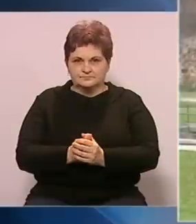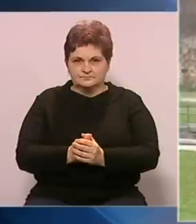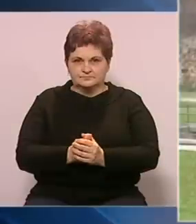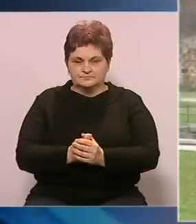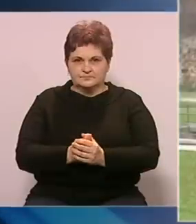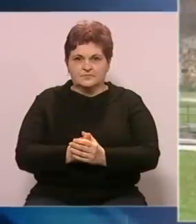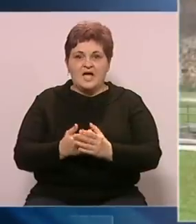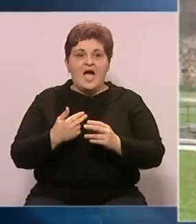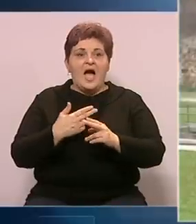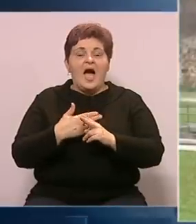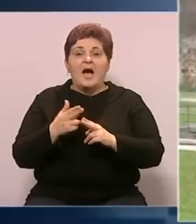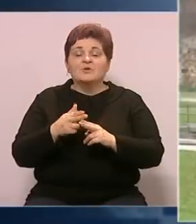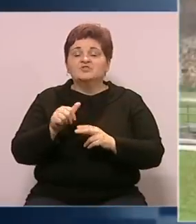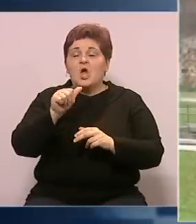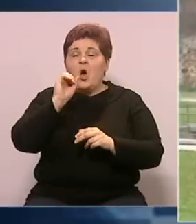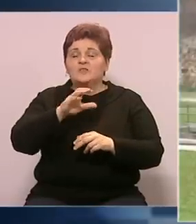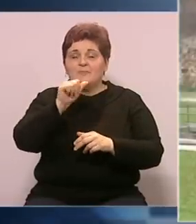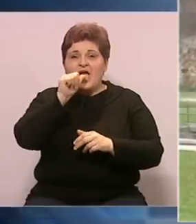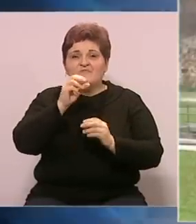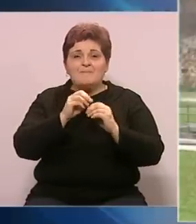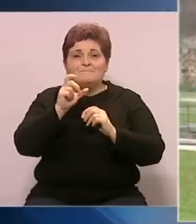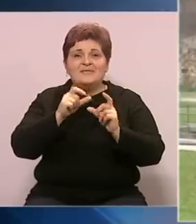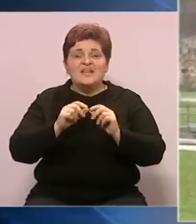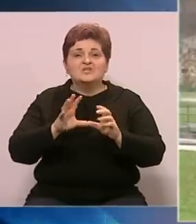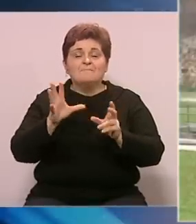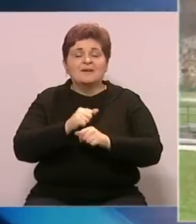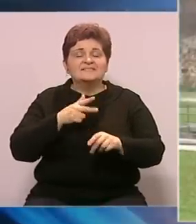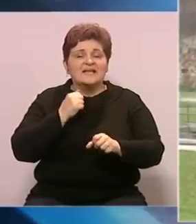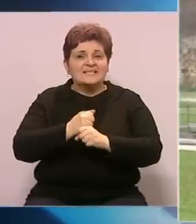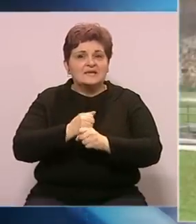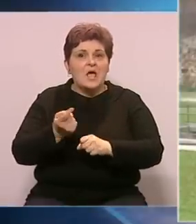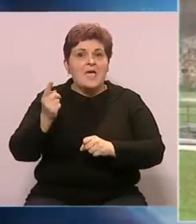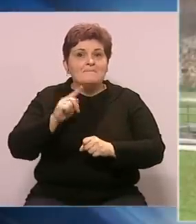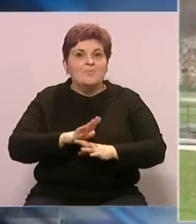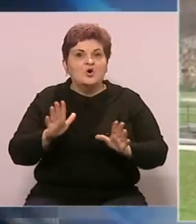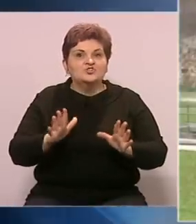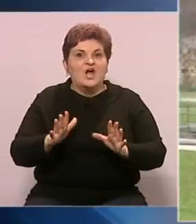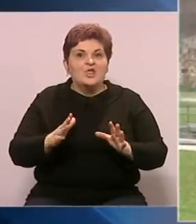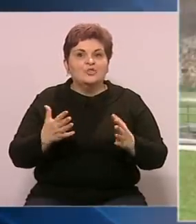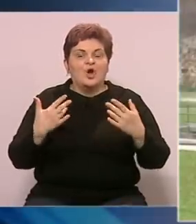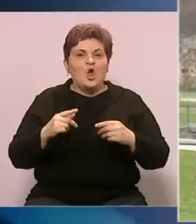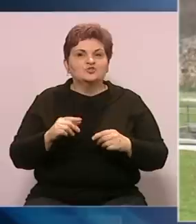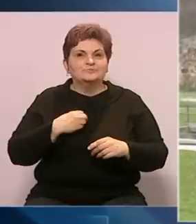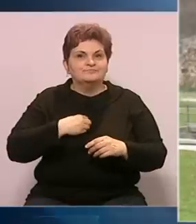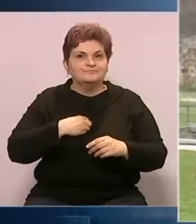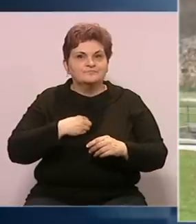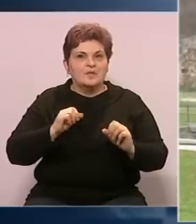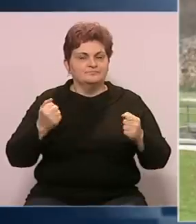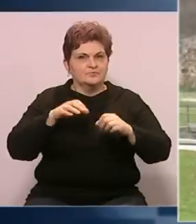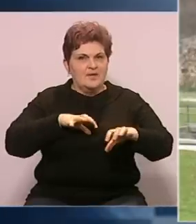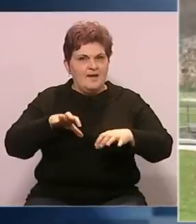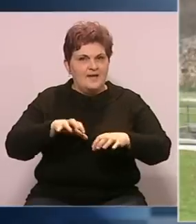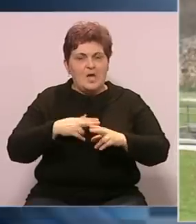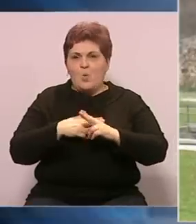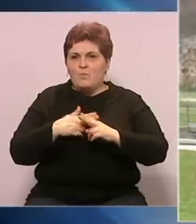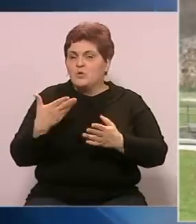Ako prečistač otpadnih voda u Bileći prestane sa radom, moglo bi doći do ekološke katastrofe. Međutim, bund radnika u